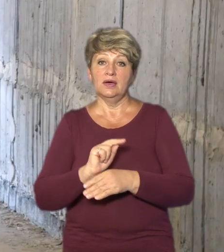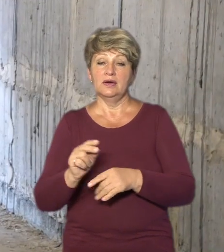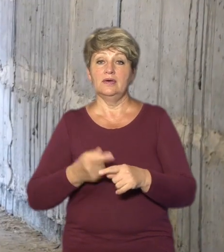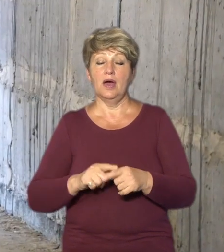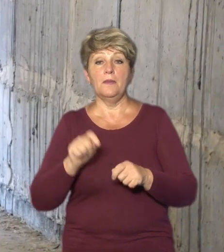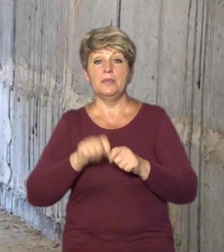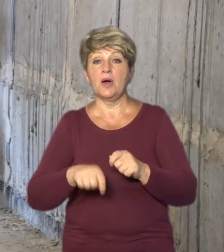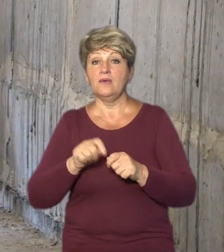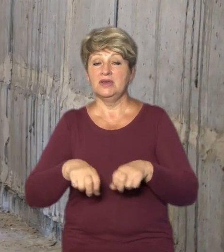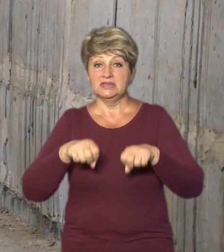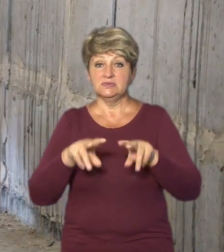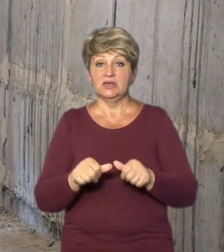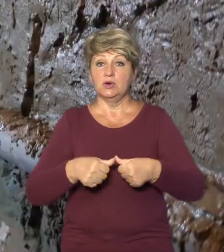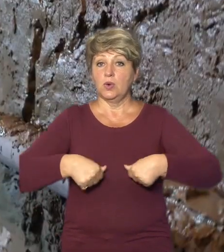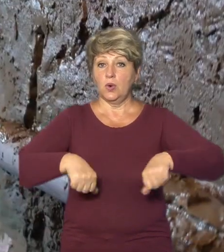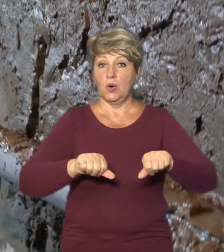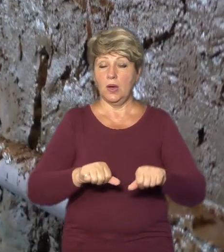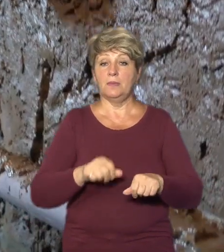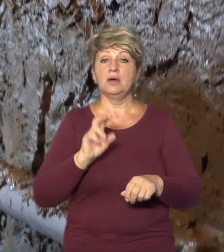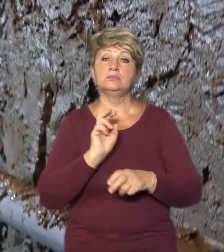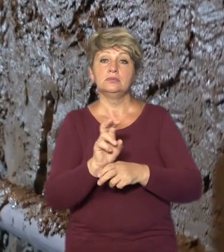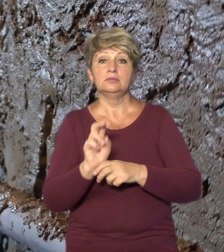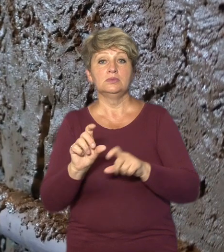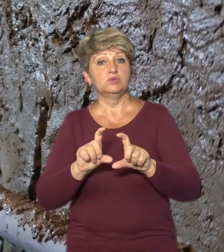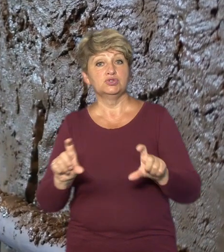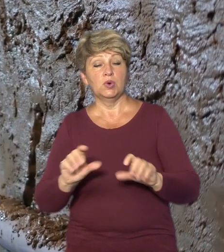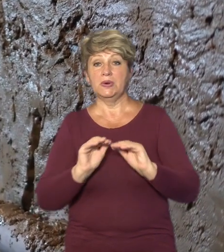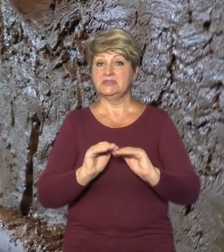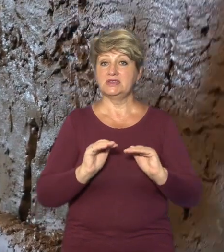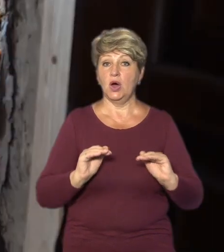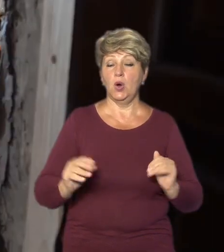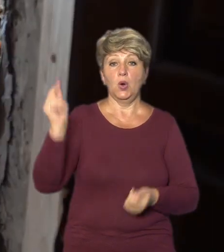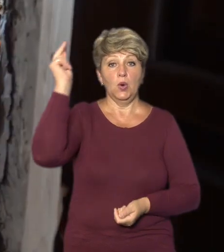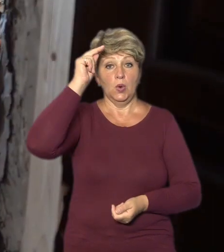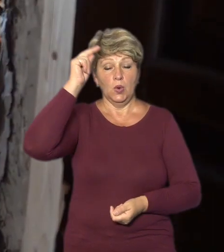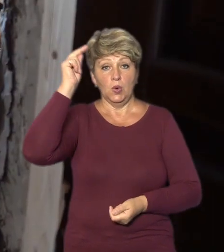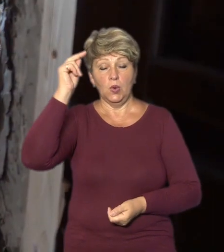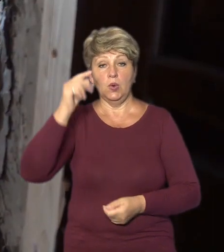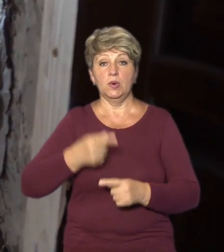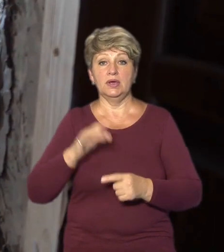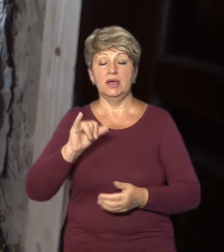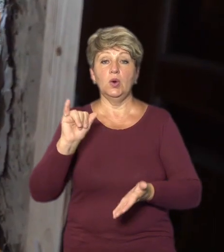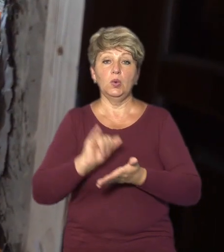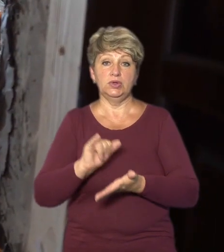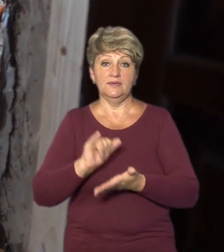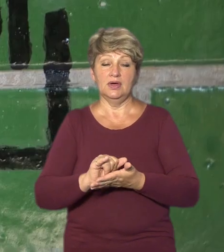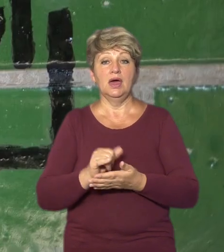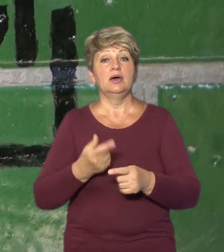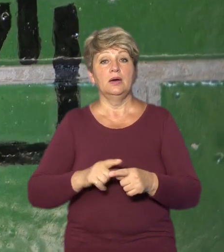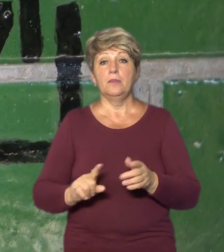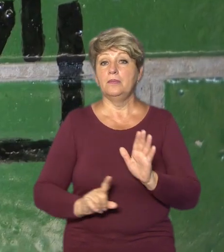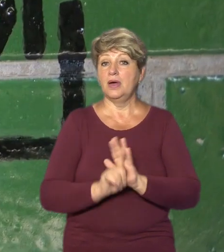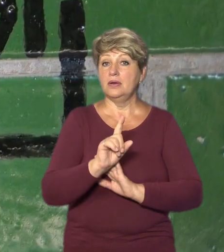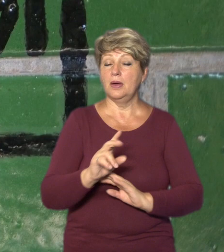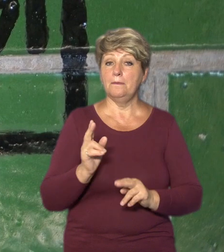перевіряє спеціальна комісія. Вона інспектує школи, садочки, училища, коледжі та університети. Передусім дбають